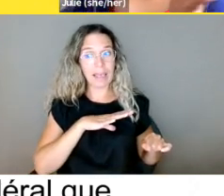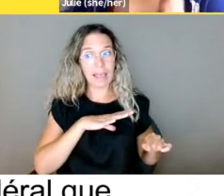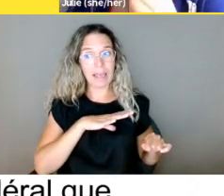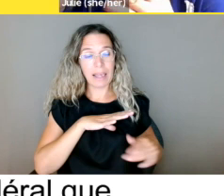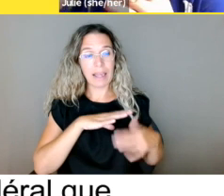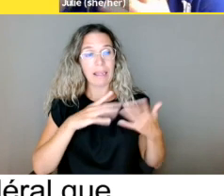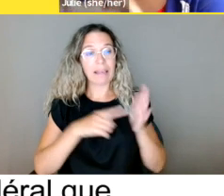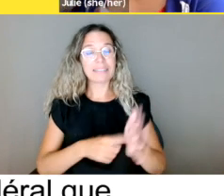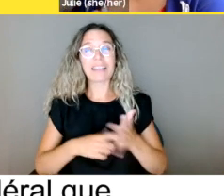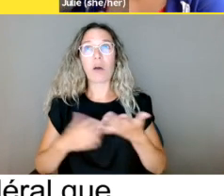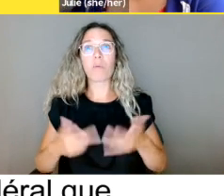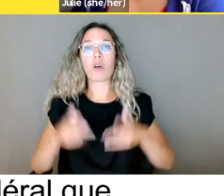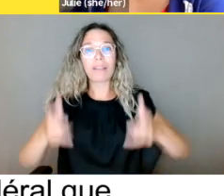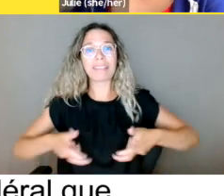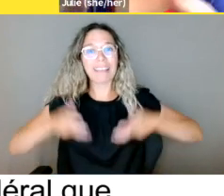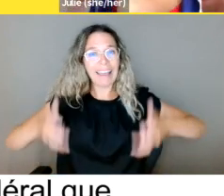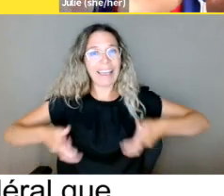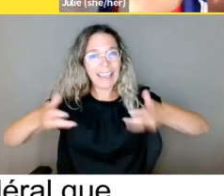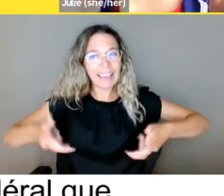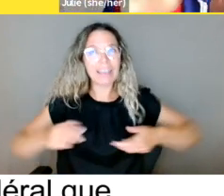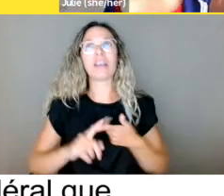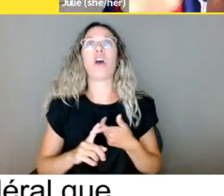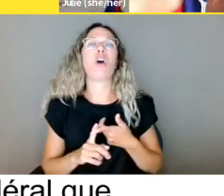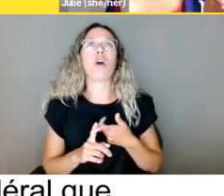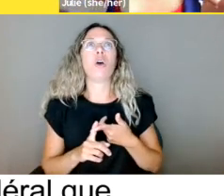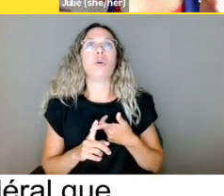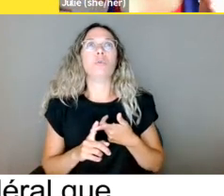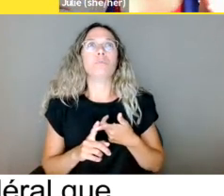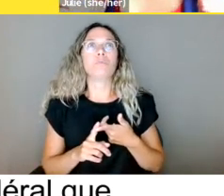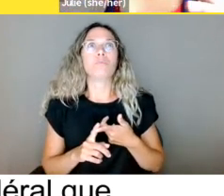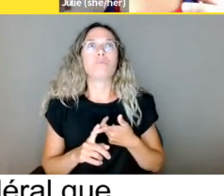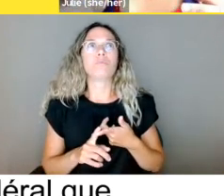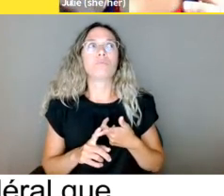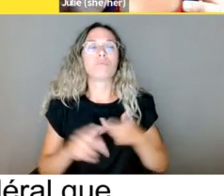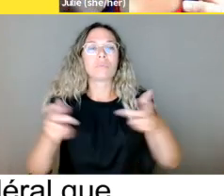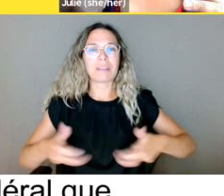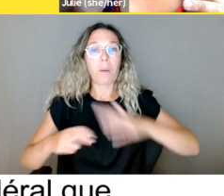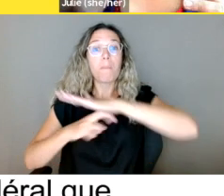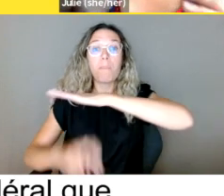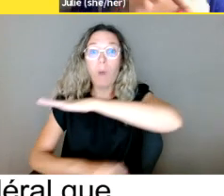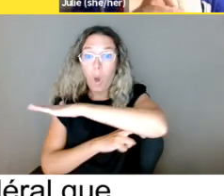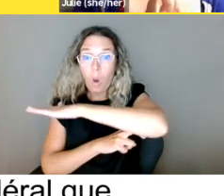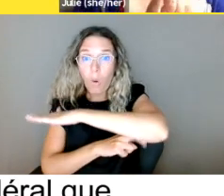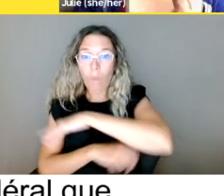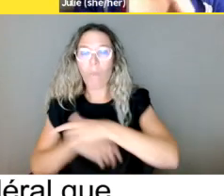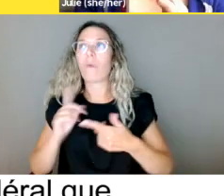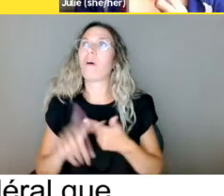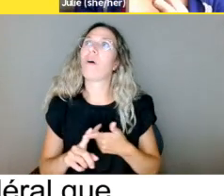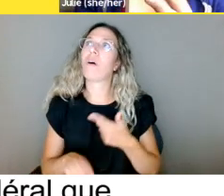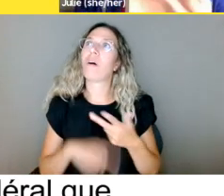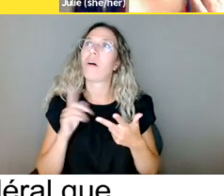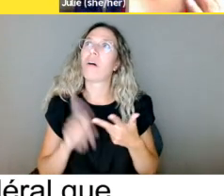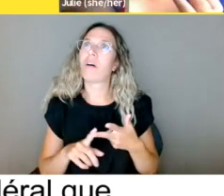juridiction provinciale, mais les trains,